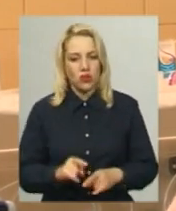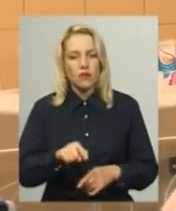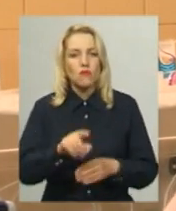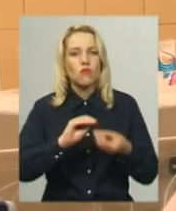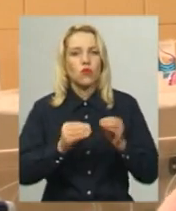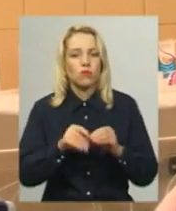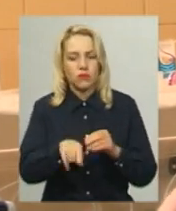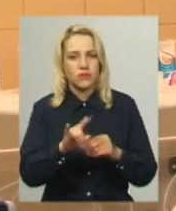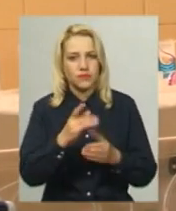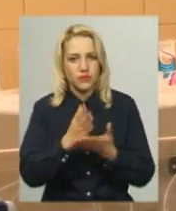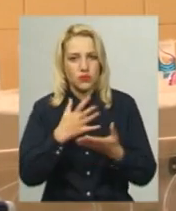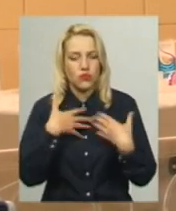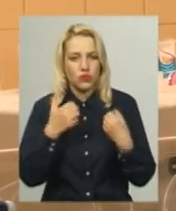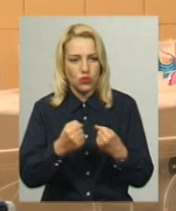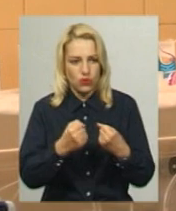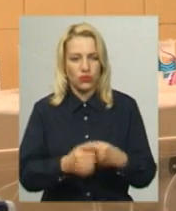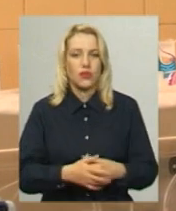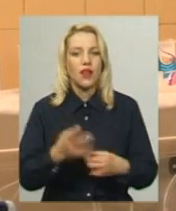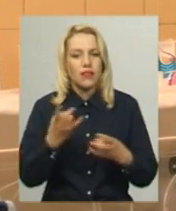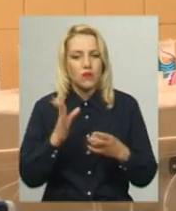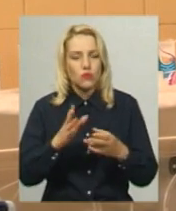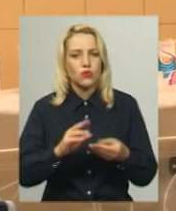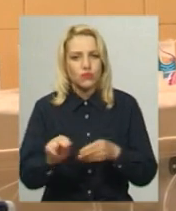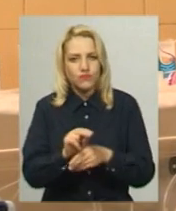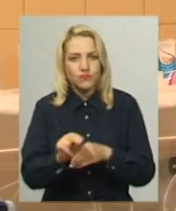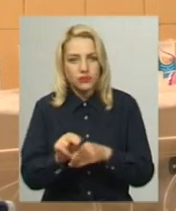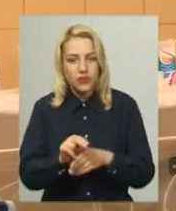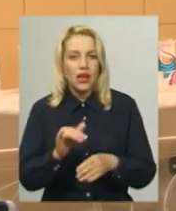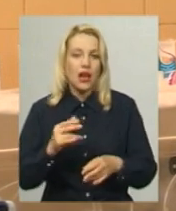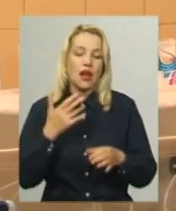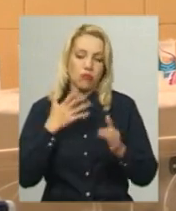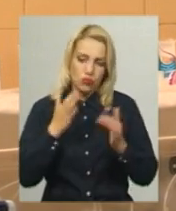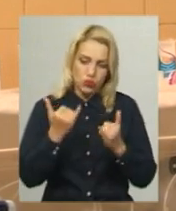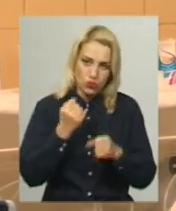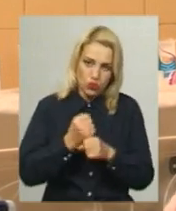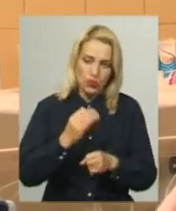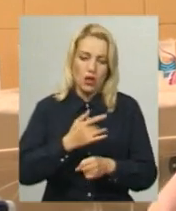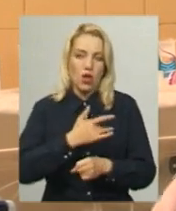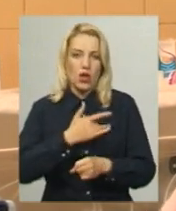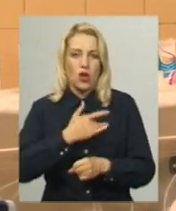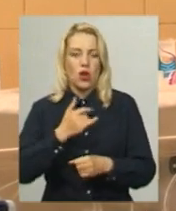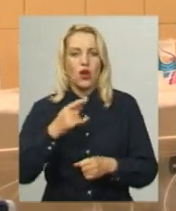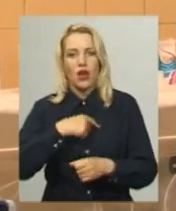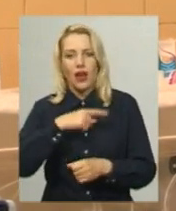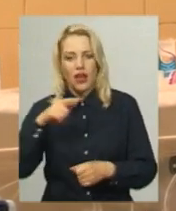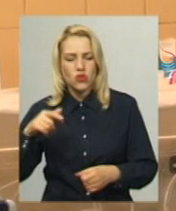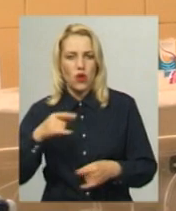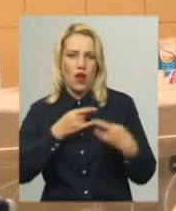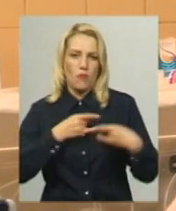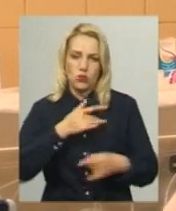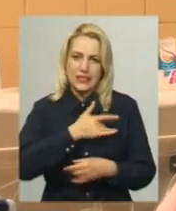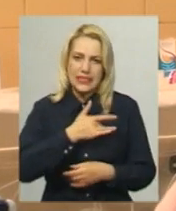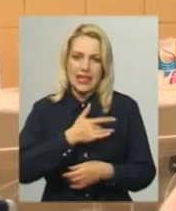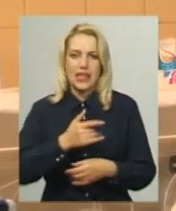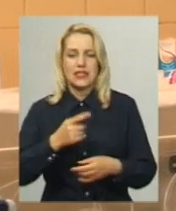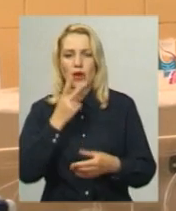з часом прийдеться розкручувати. Сьогодні ми зробимо узі серця, кардіограму, покажемо його вузьким спеціалістам і тоді будемо